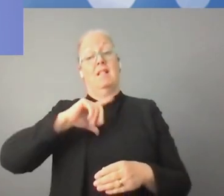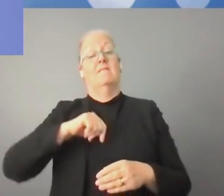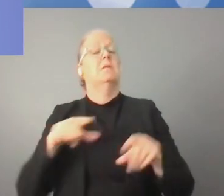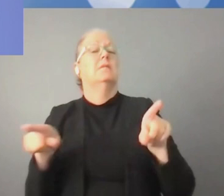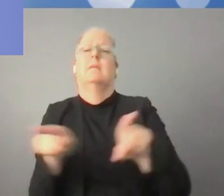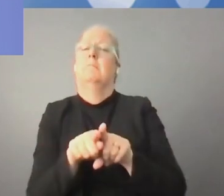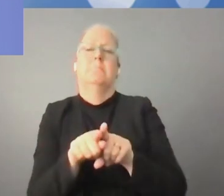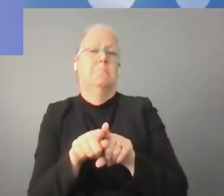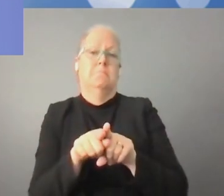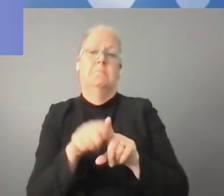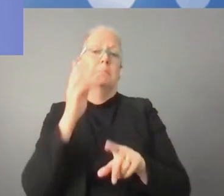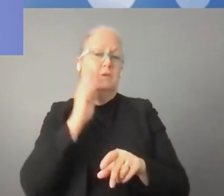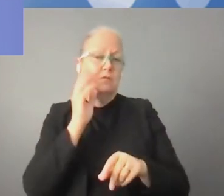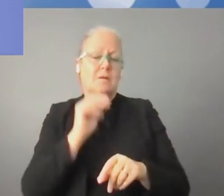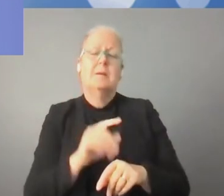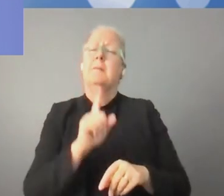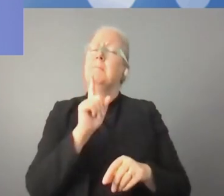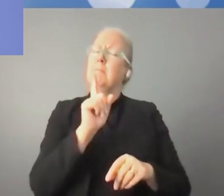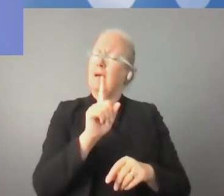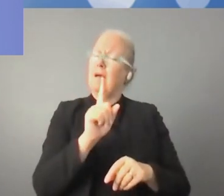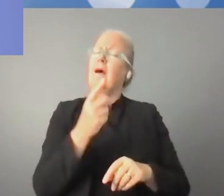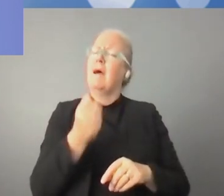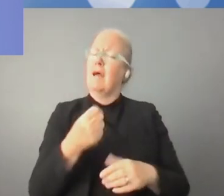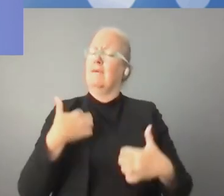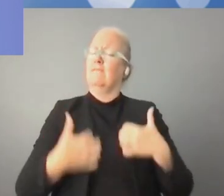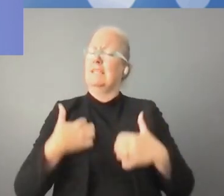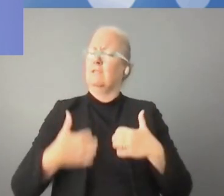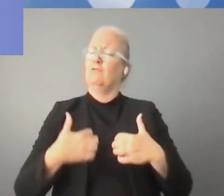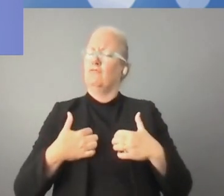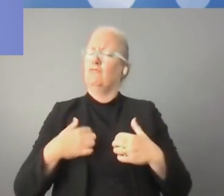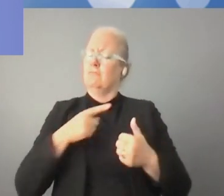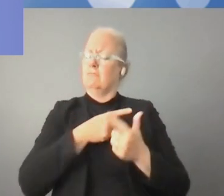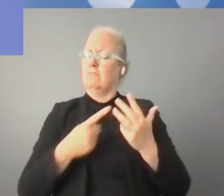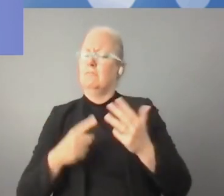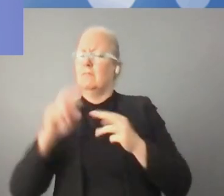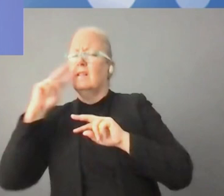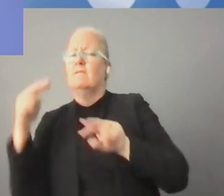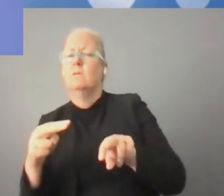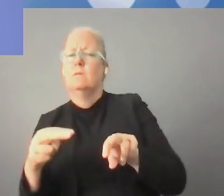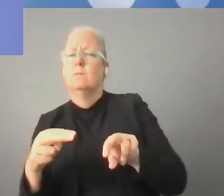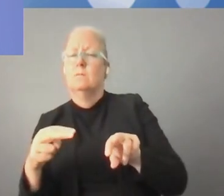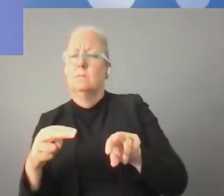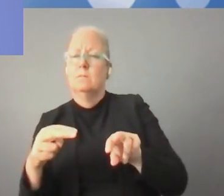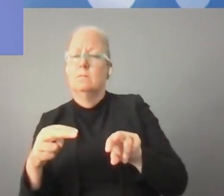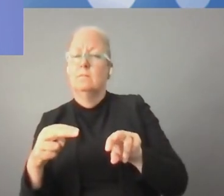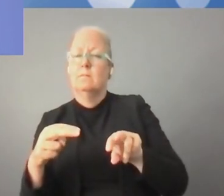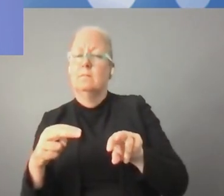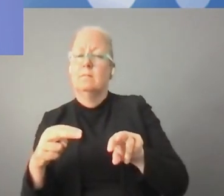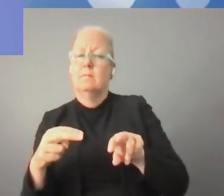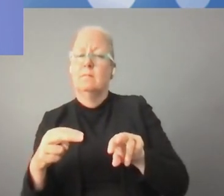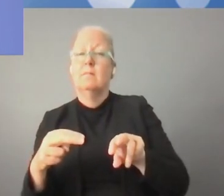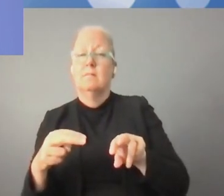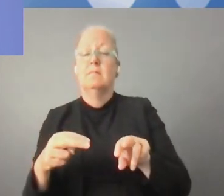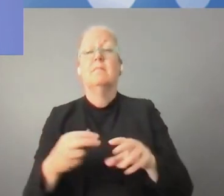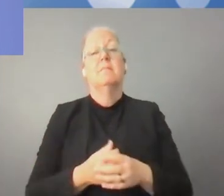على رجال الأعمال البولنديين. لا تفيا لدينا أيضاً وضع شبيه ولكن